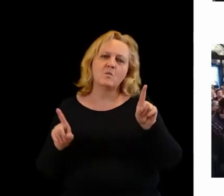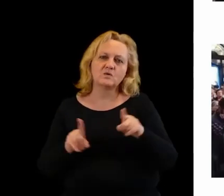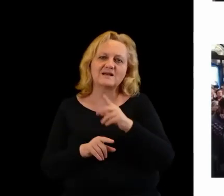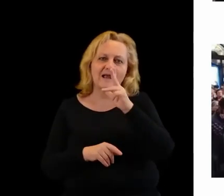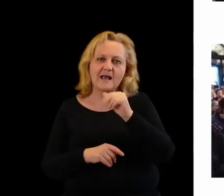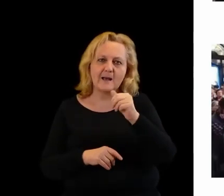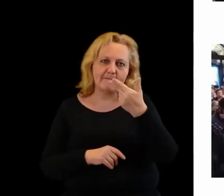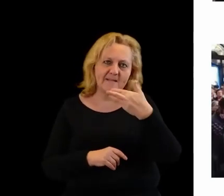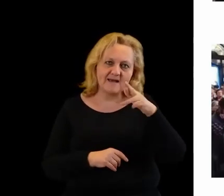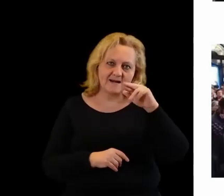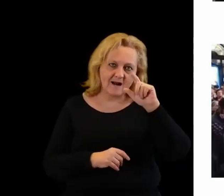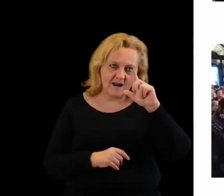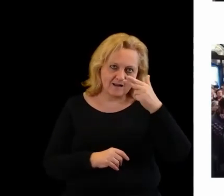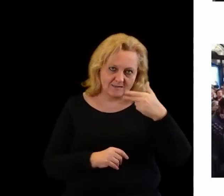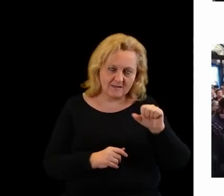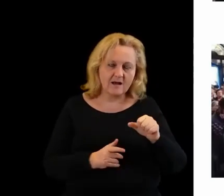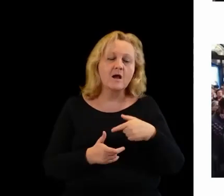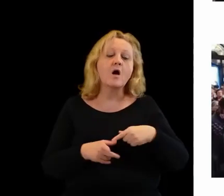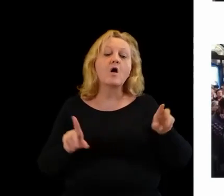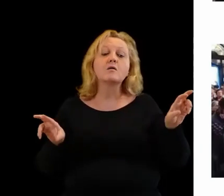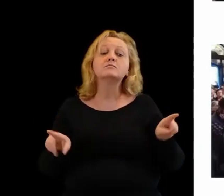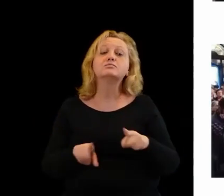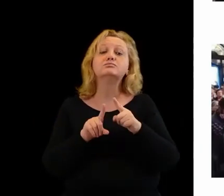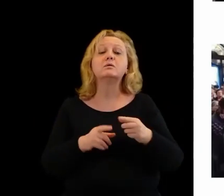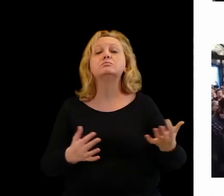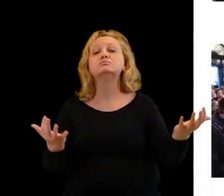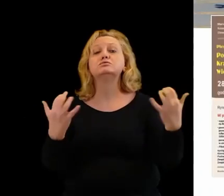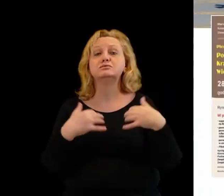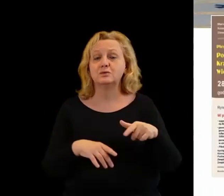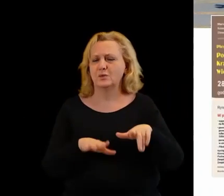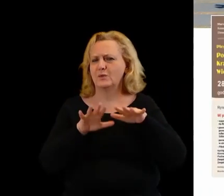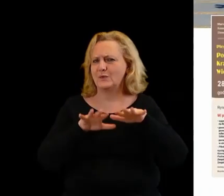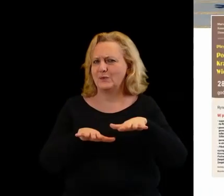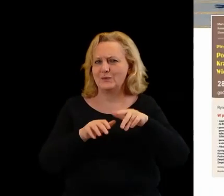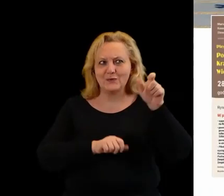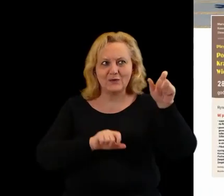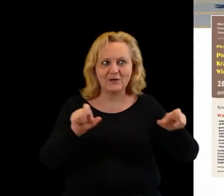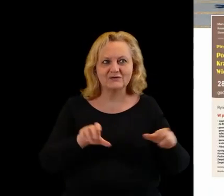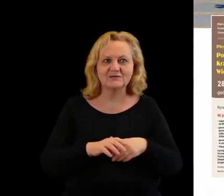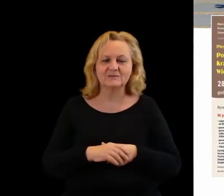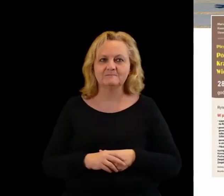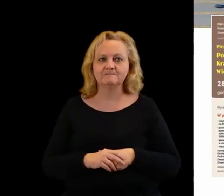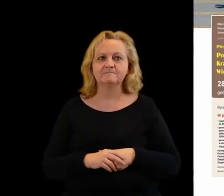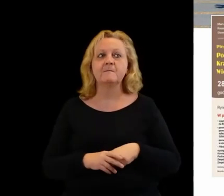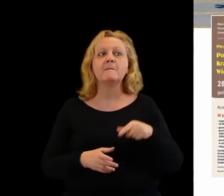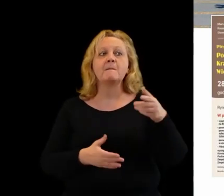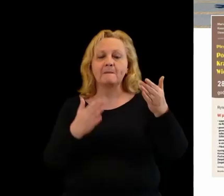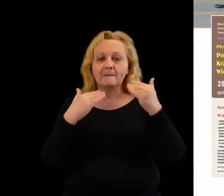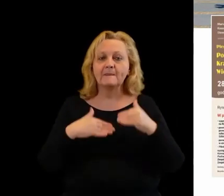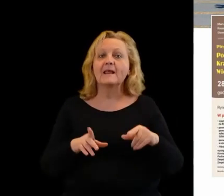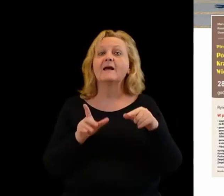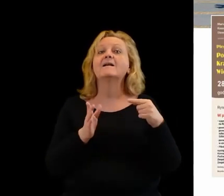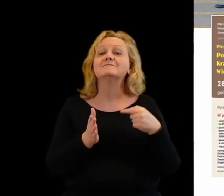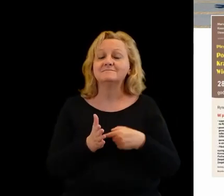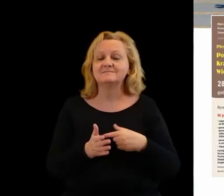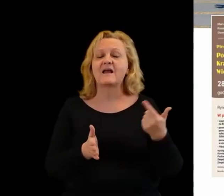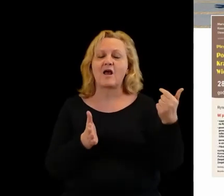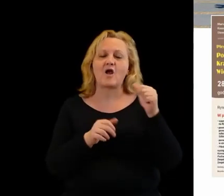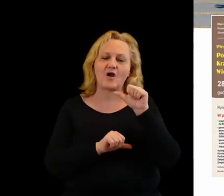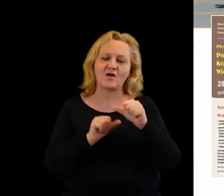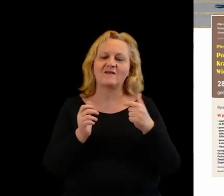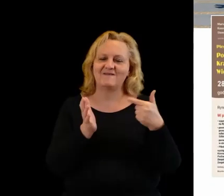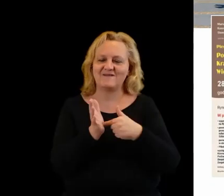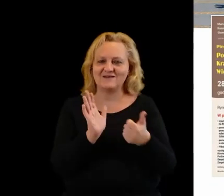Na nasze koncerty przychodziło dużo osób. To też rok 2016